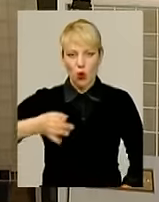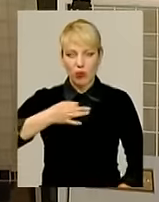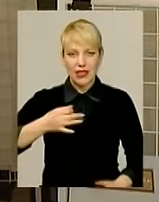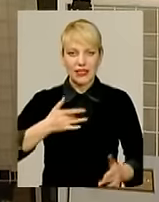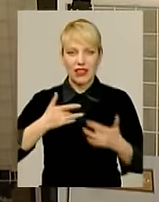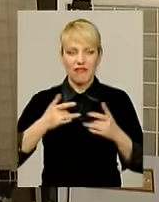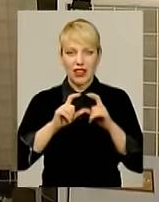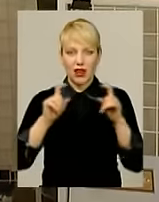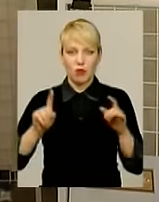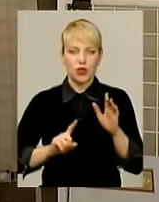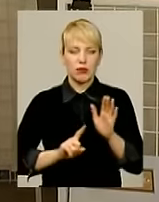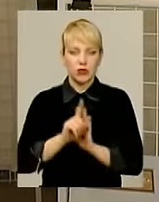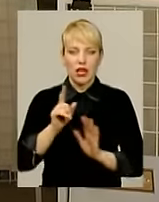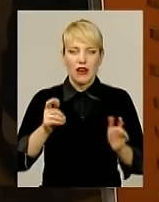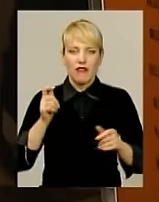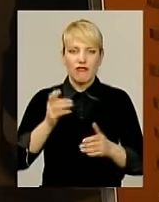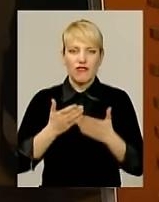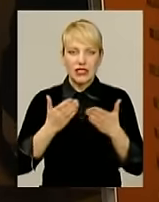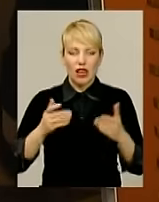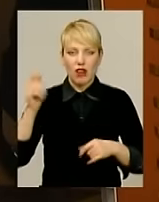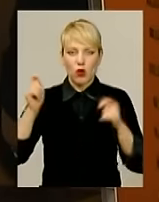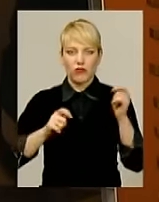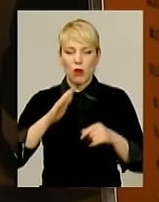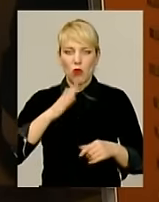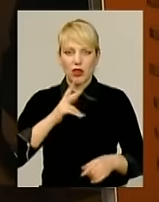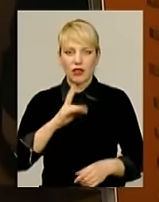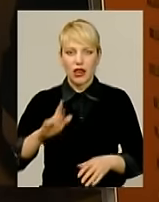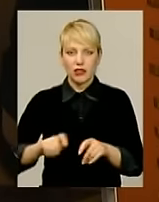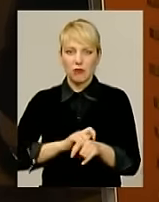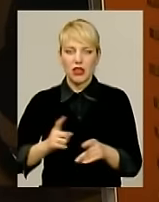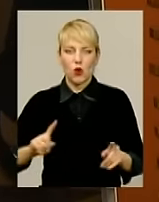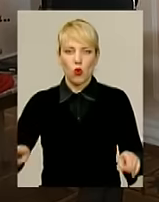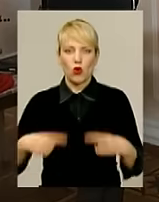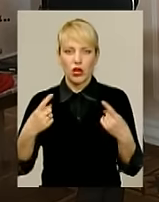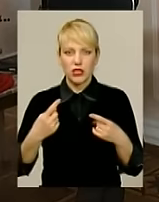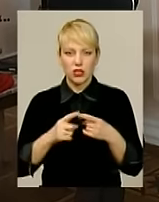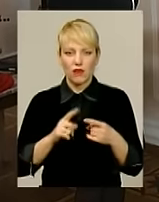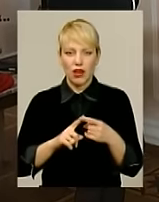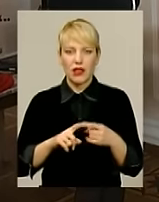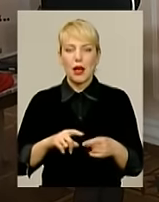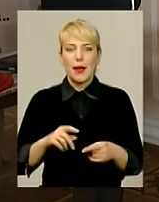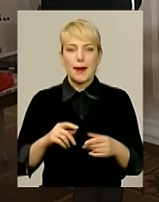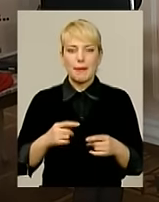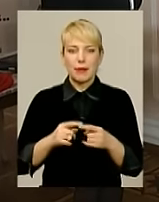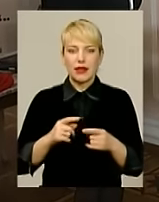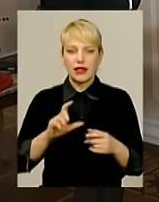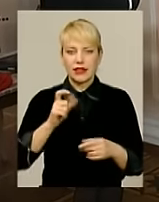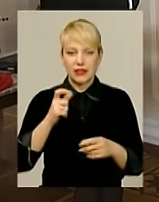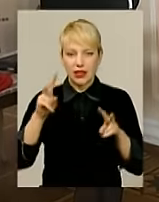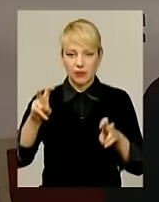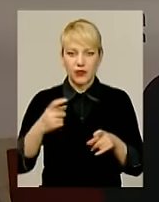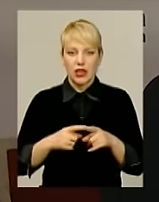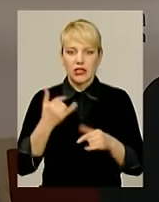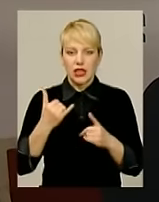філармонії стартувала виставка-конференція «Мої квадратні метри», котру організувала медіакорпорація «Є». На часі три найважливіші